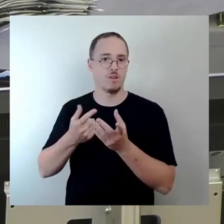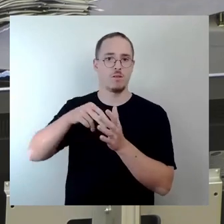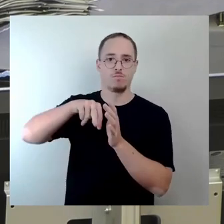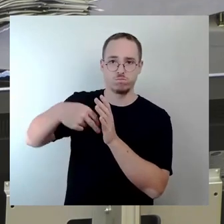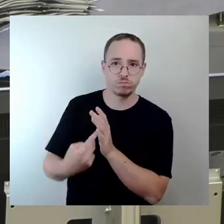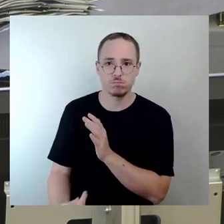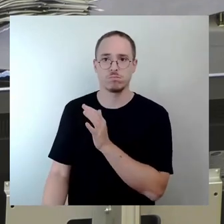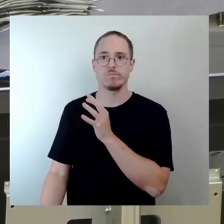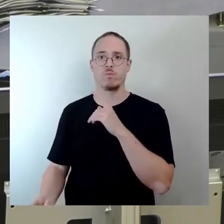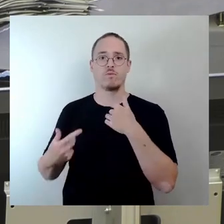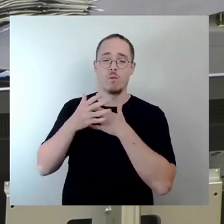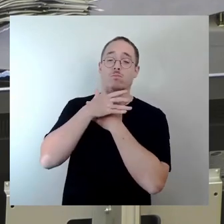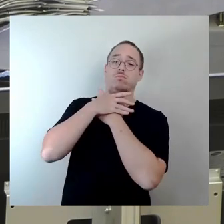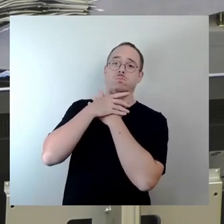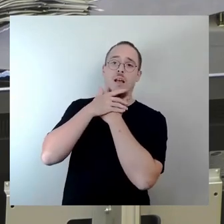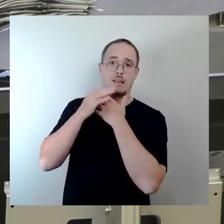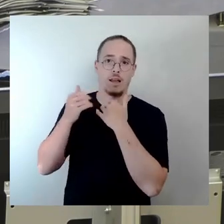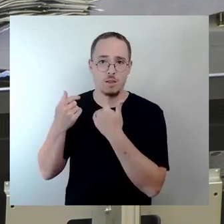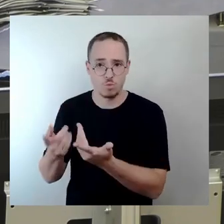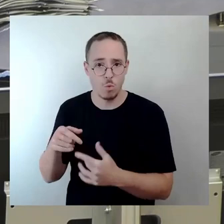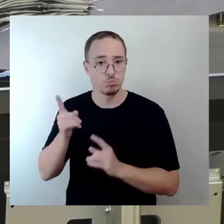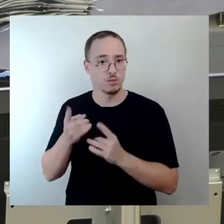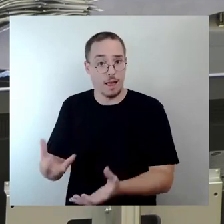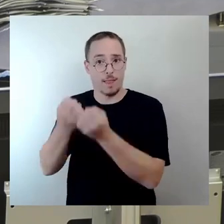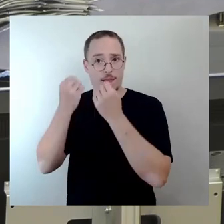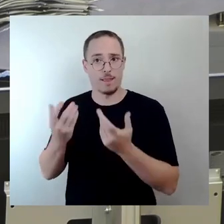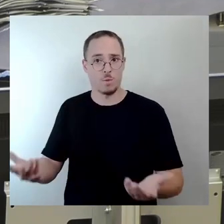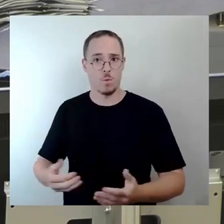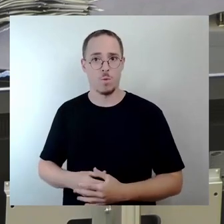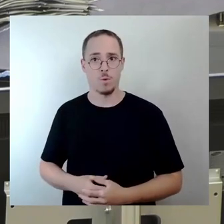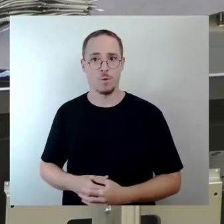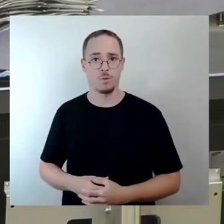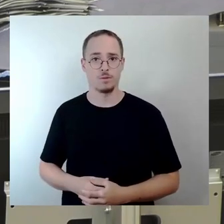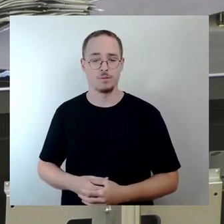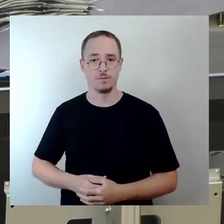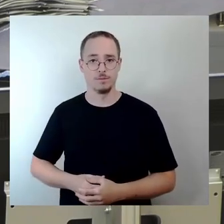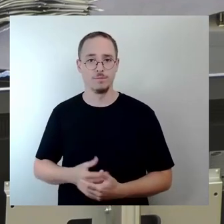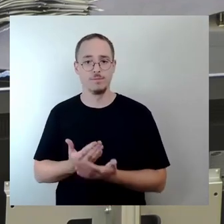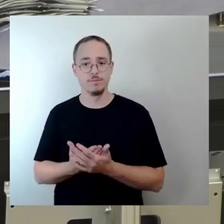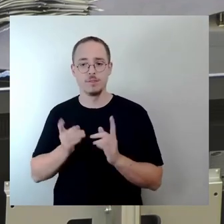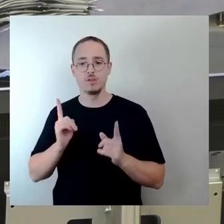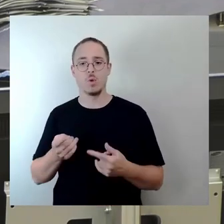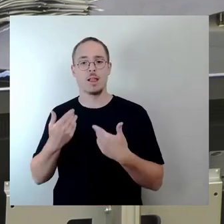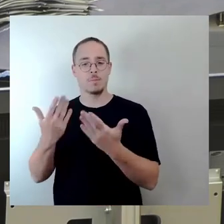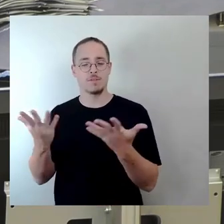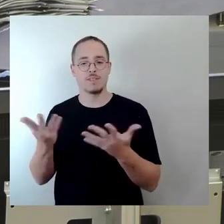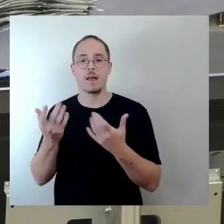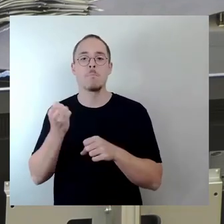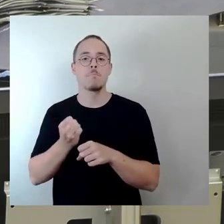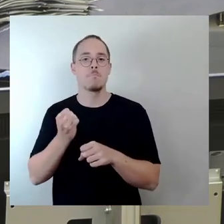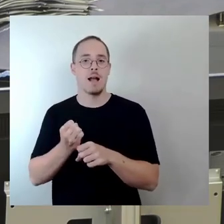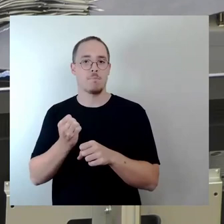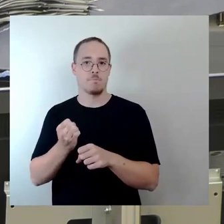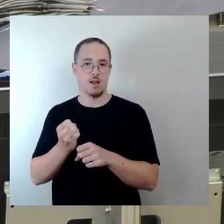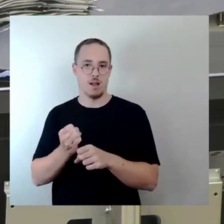Dafür soll es ja die Machbarkeitsstudie geben. Und da sind wir auch dafür. Genau. Ich verwahre mich dagegen, dass wir